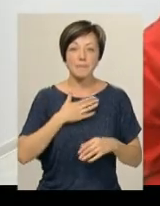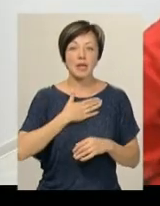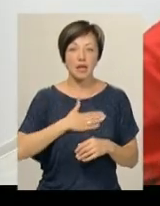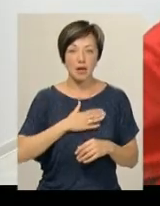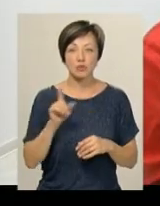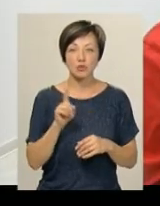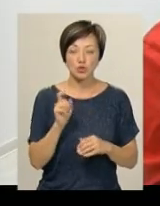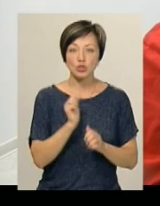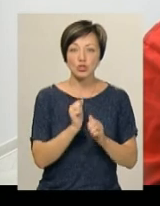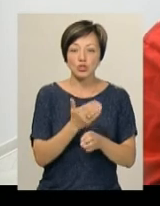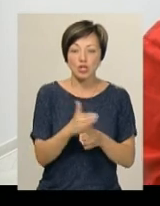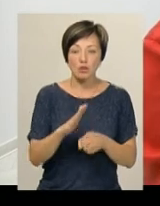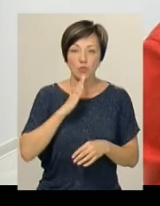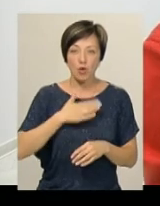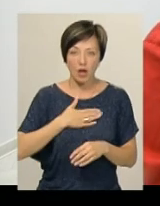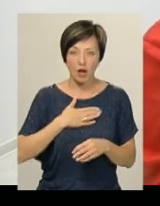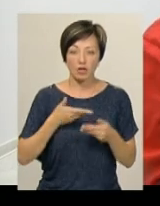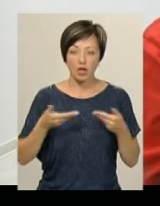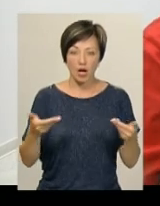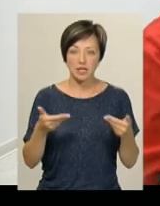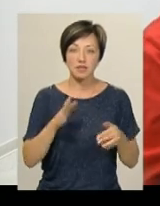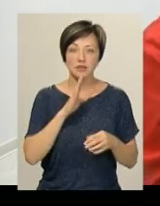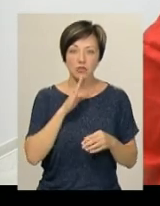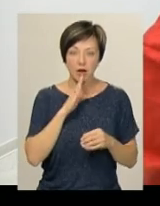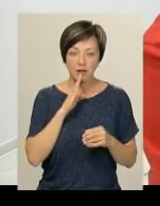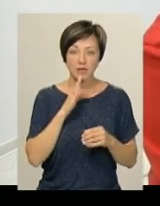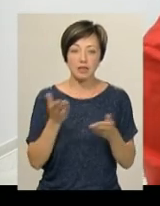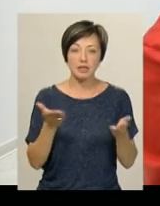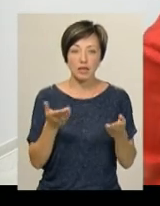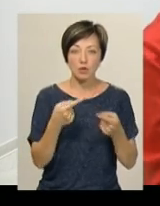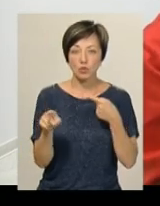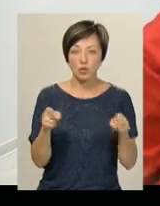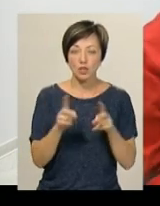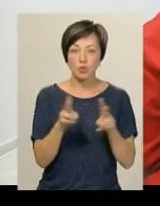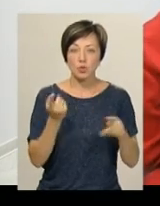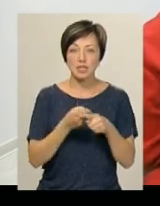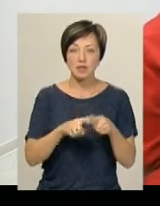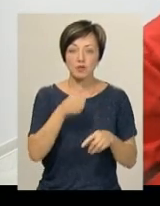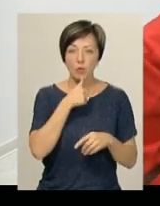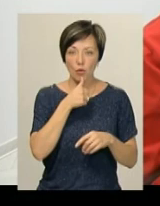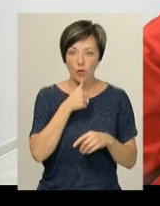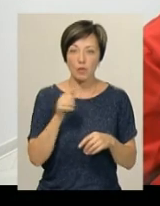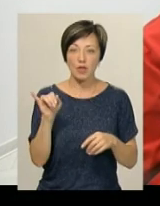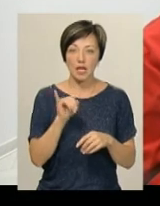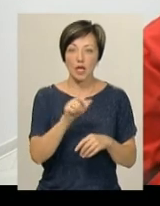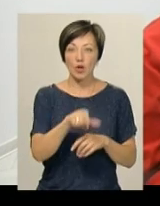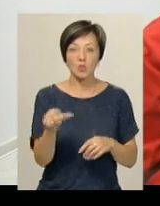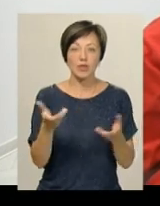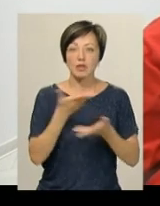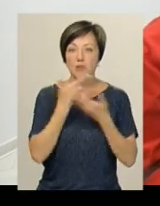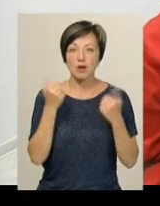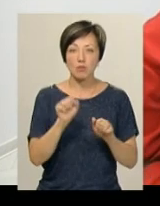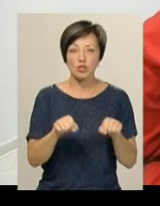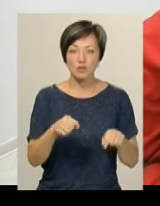часточка моя і наша навіть з дівчатами десь розходиться, і хтось це все пробує, і люди, які не мають